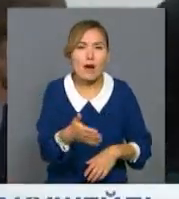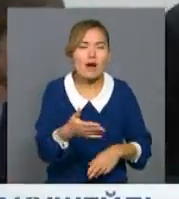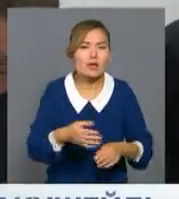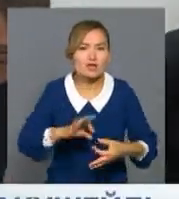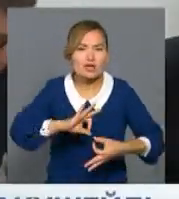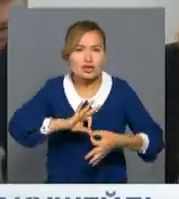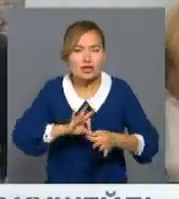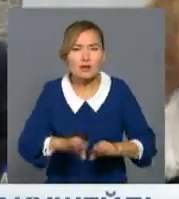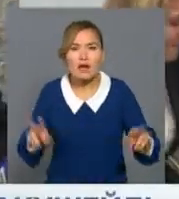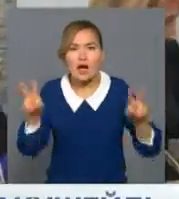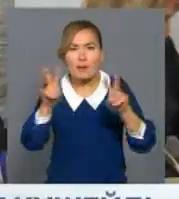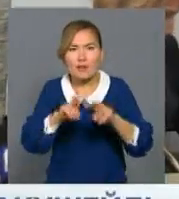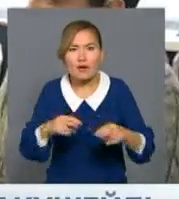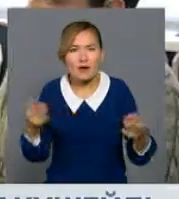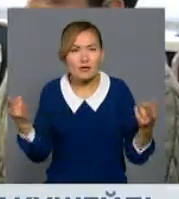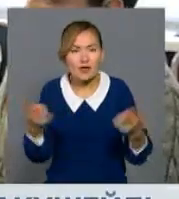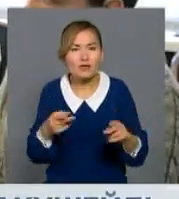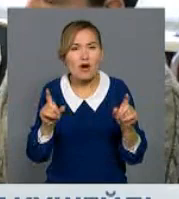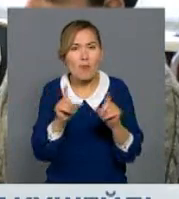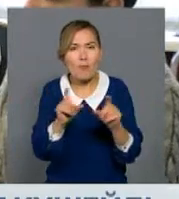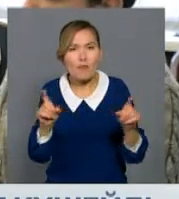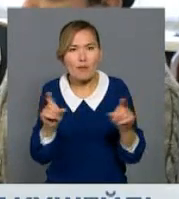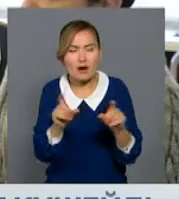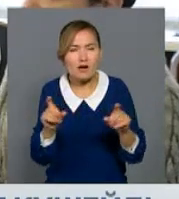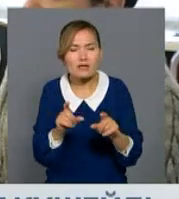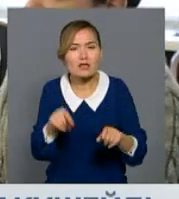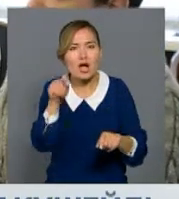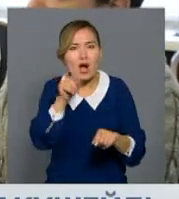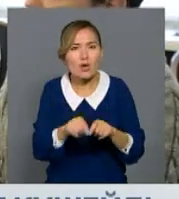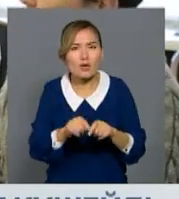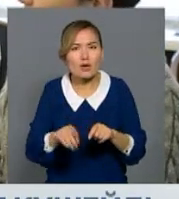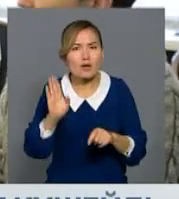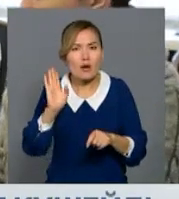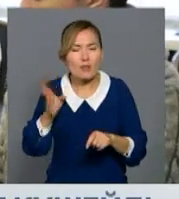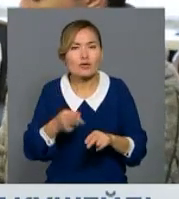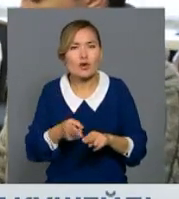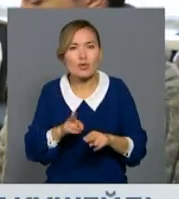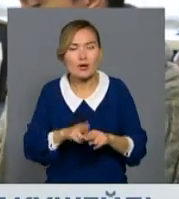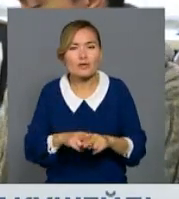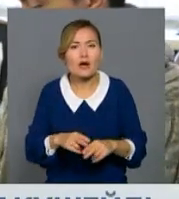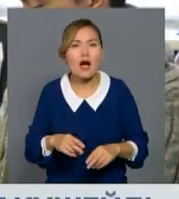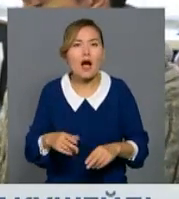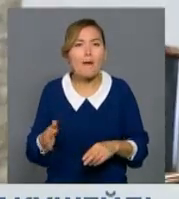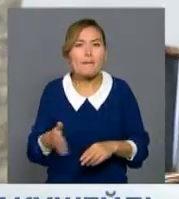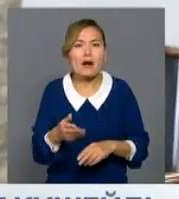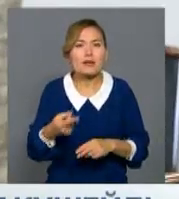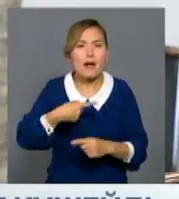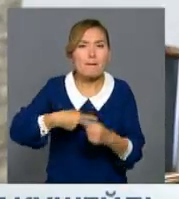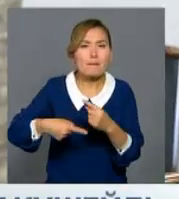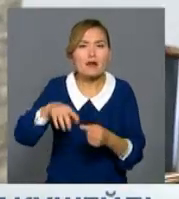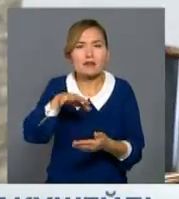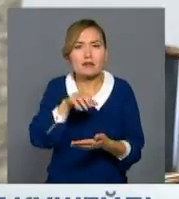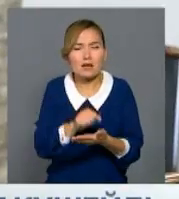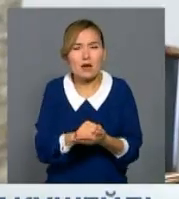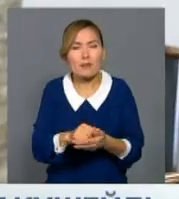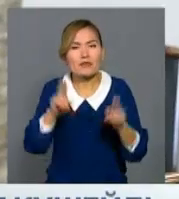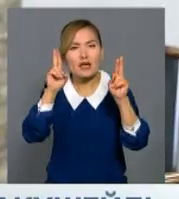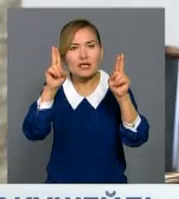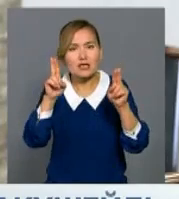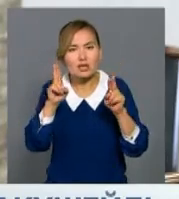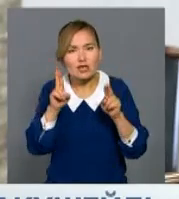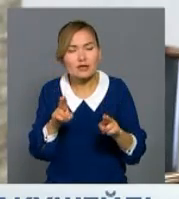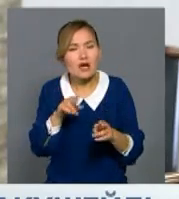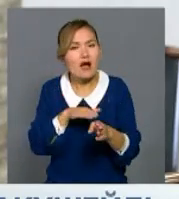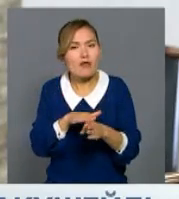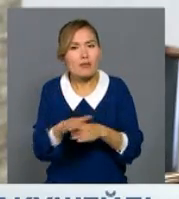қаптамасын ауыстырған саудагерге жаза қатан, әрі көлемде айып бұл салынады. Сондықтан балық бизнесмен айналысқандар ережені бұл